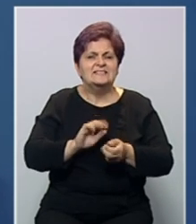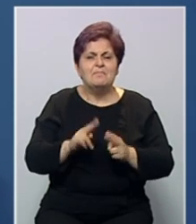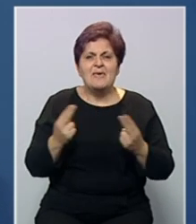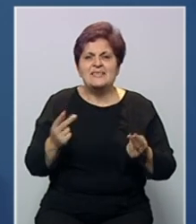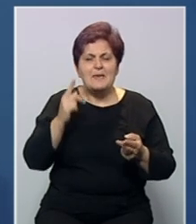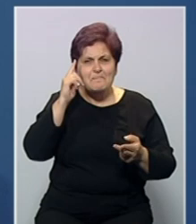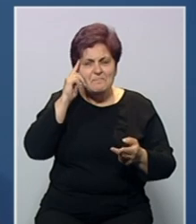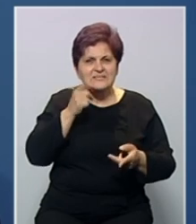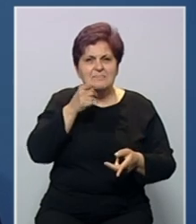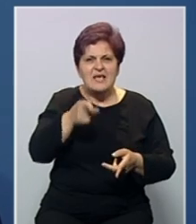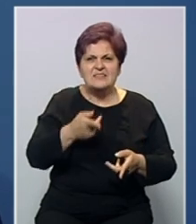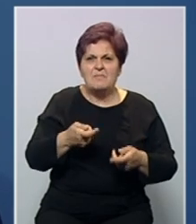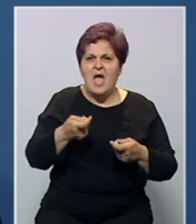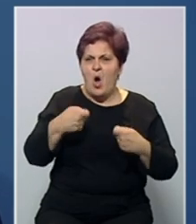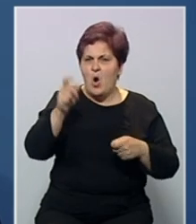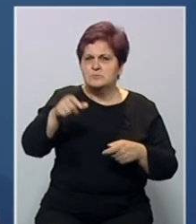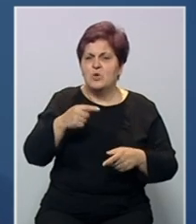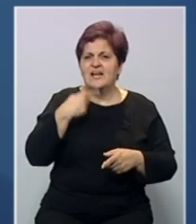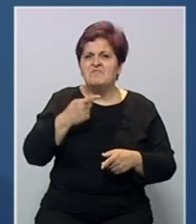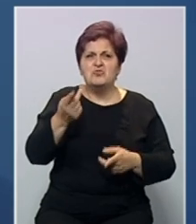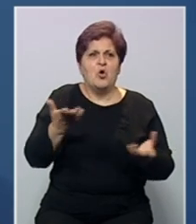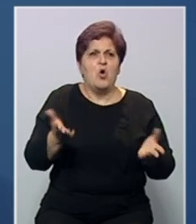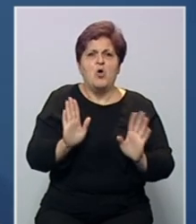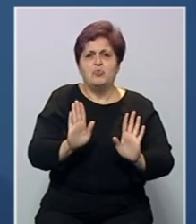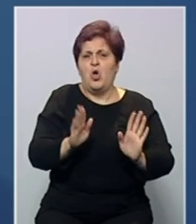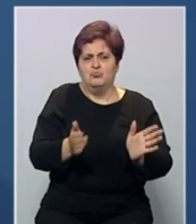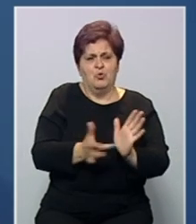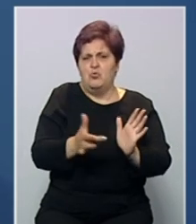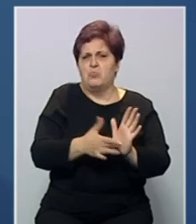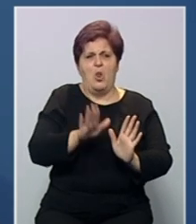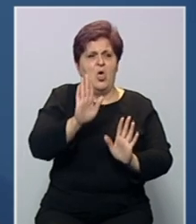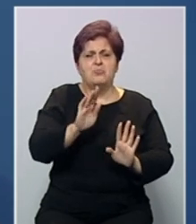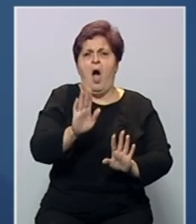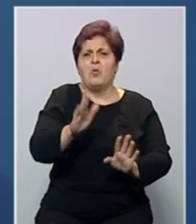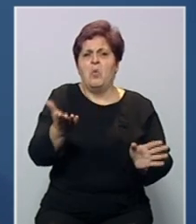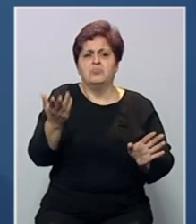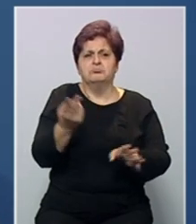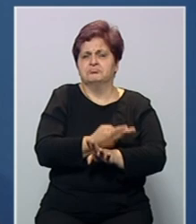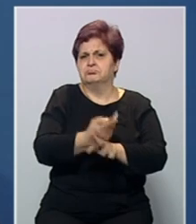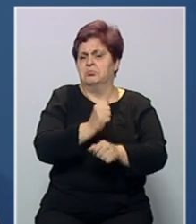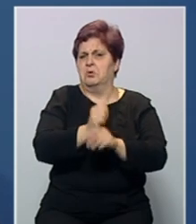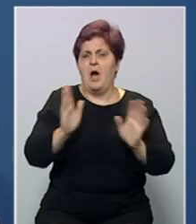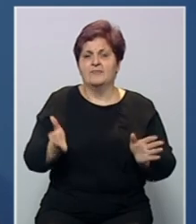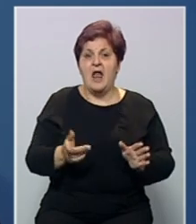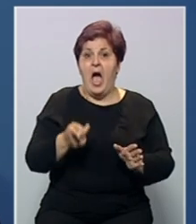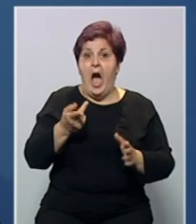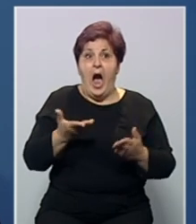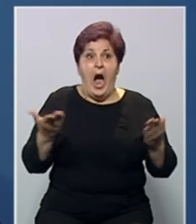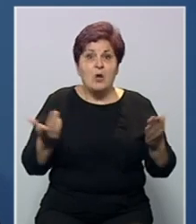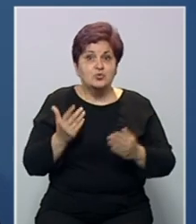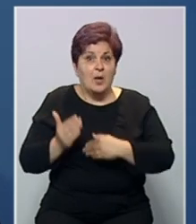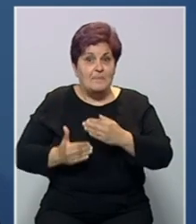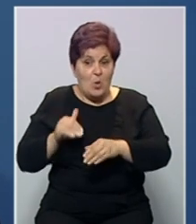mislim da je to čak bila i gospodinova izjava da to kao nije ništa neuobičajeno, nego da je to inače tako funkcioniralo. Ako su to doista nekakvi